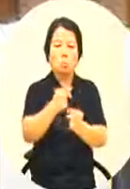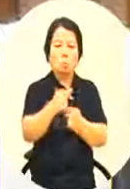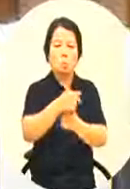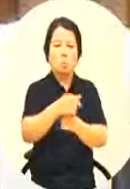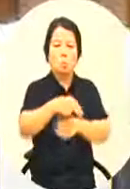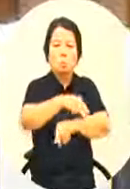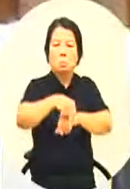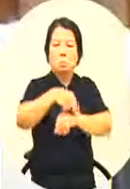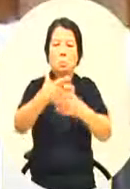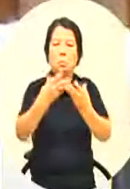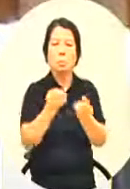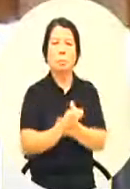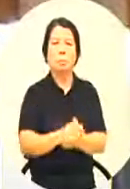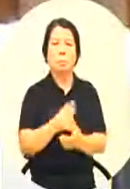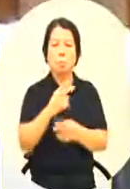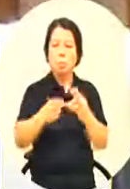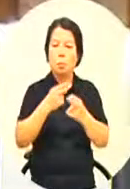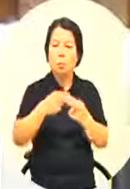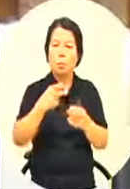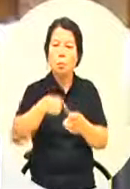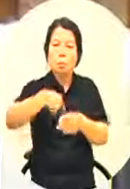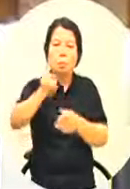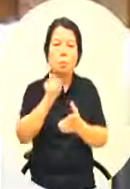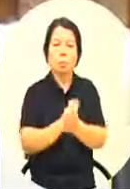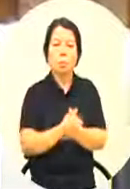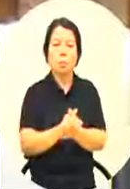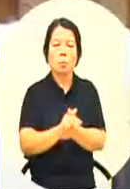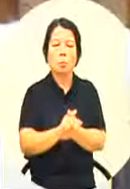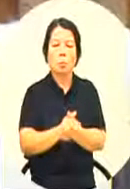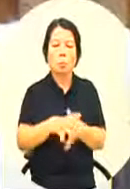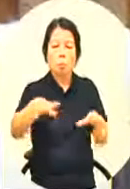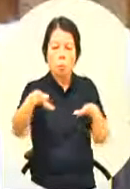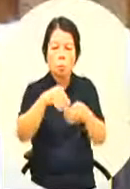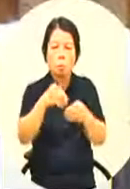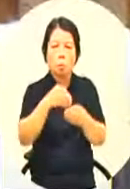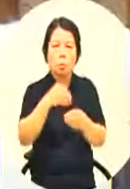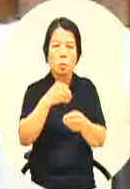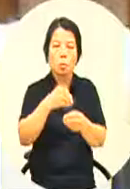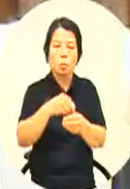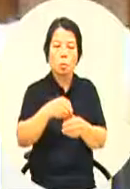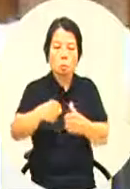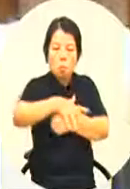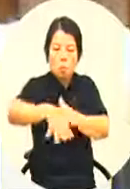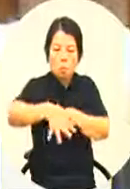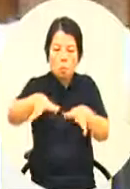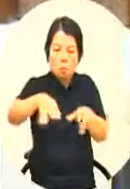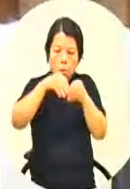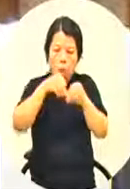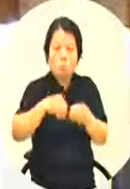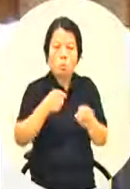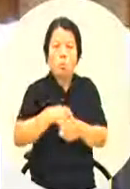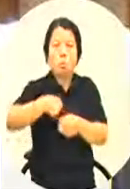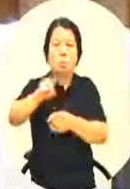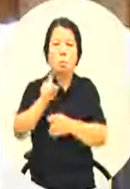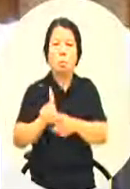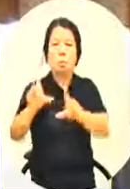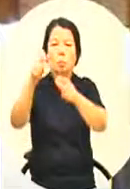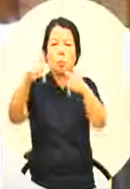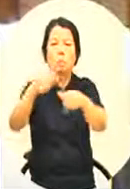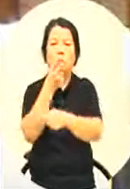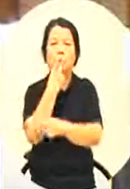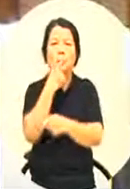没有去规划它你们要怎么样能够统筹你的各个单位去跟东南亚